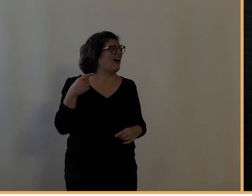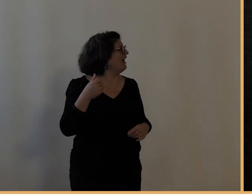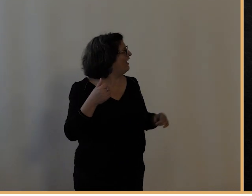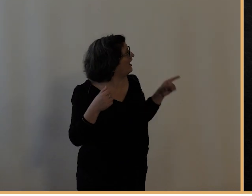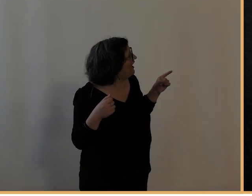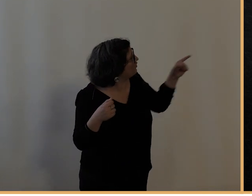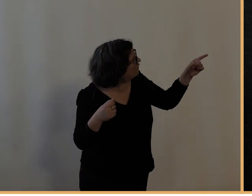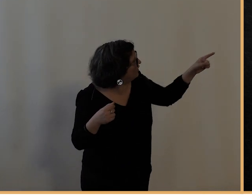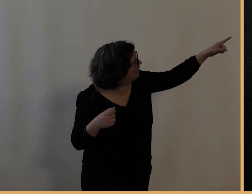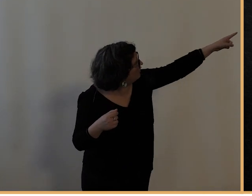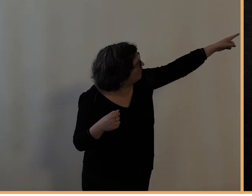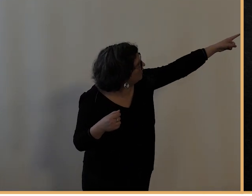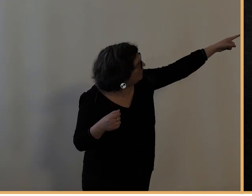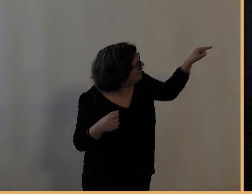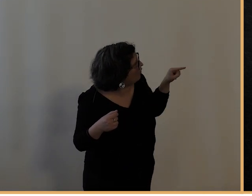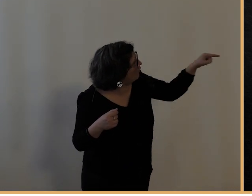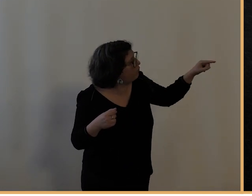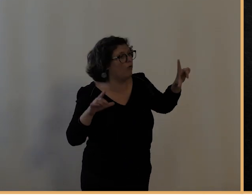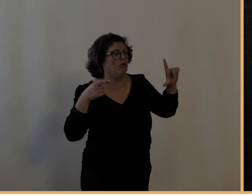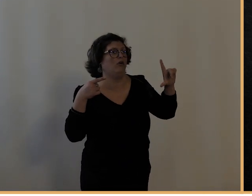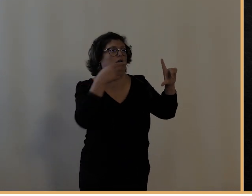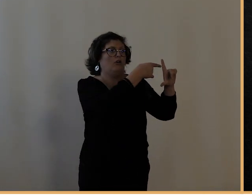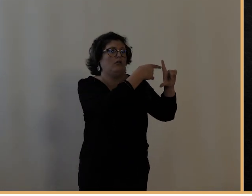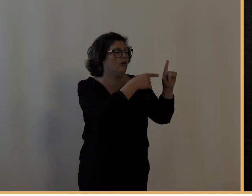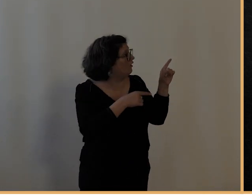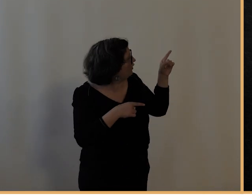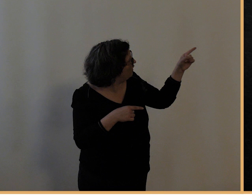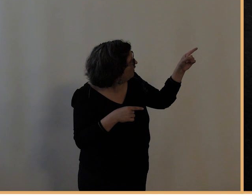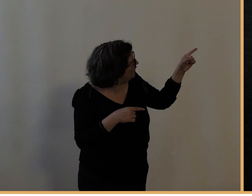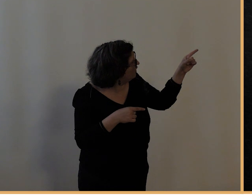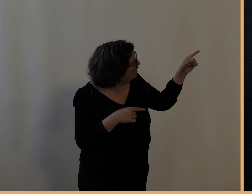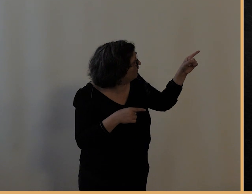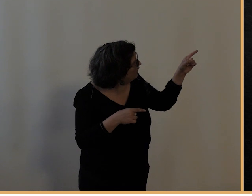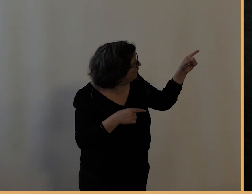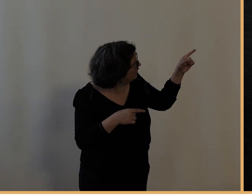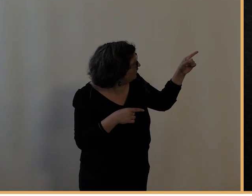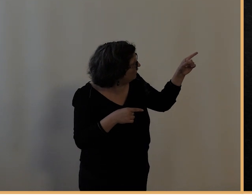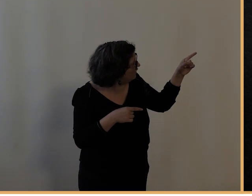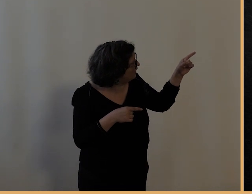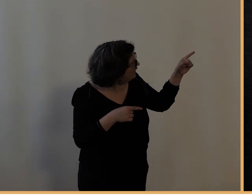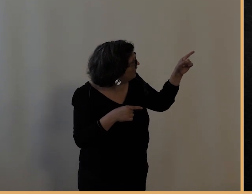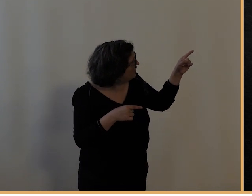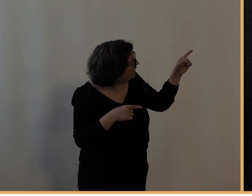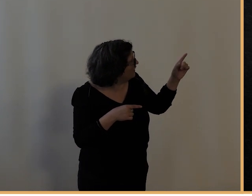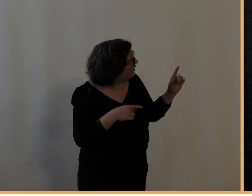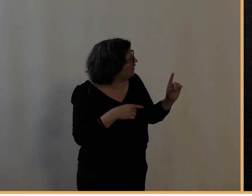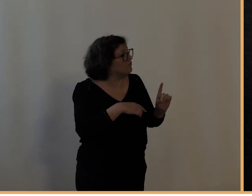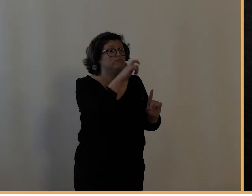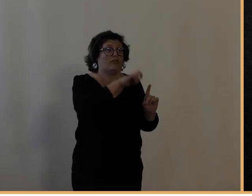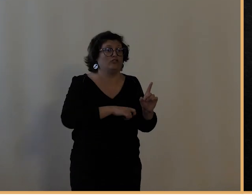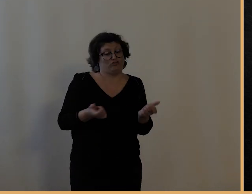ici, à droite complète, vous voyez, voilà. Donc, un des organisateurs et je parlerai plus loin aussi des